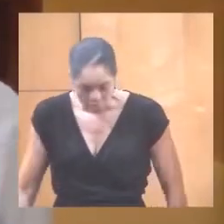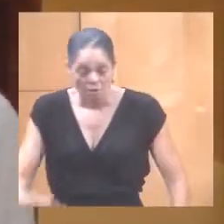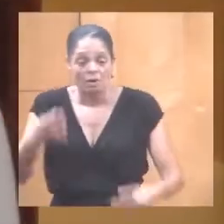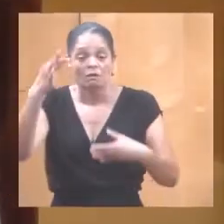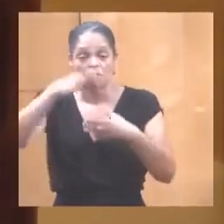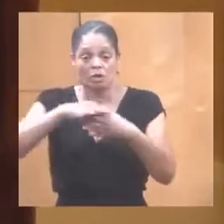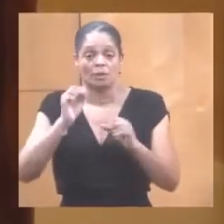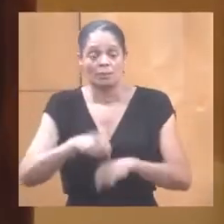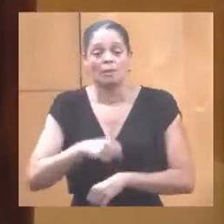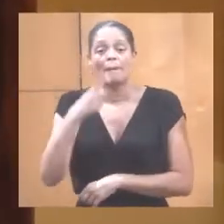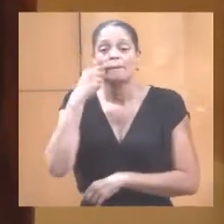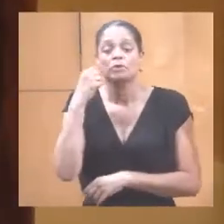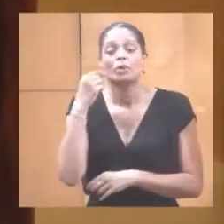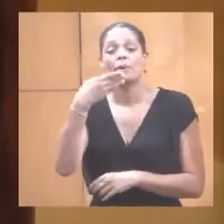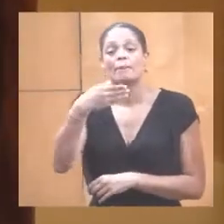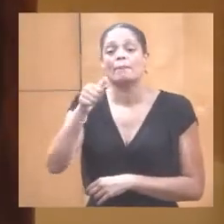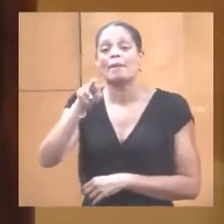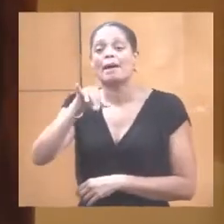Oui, collègue Marie-Saint.